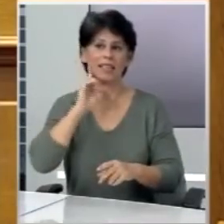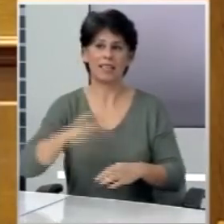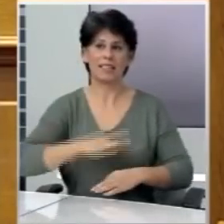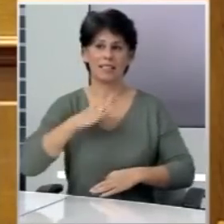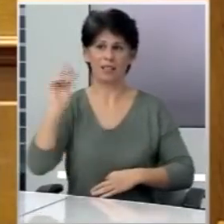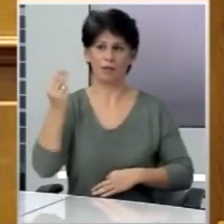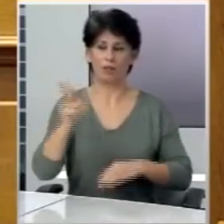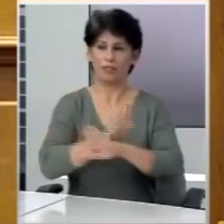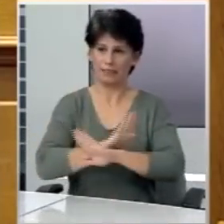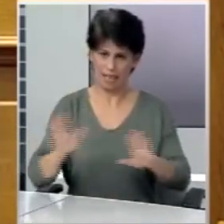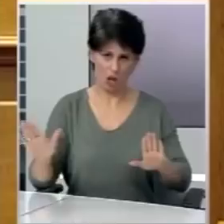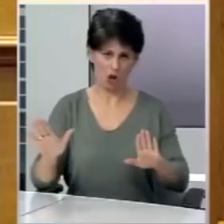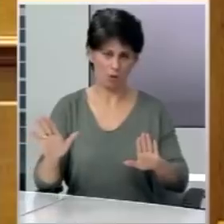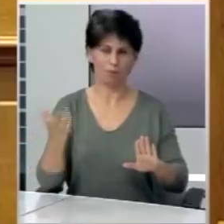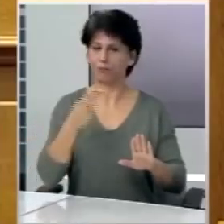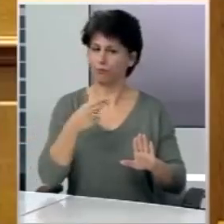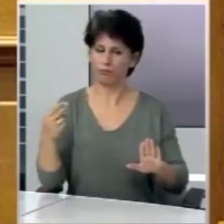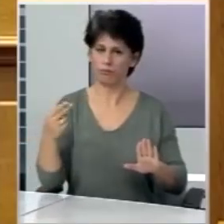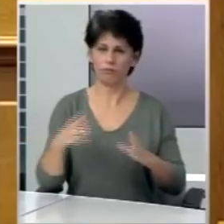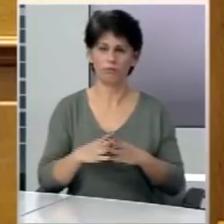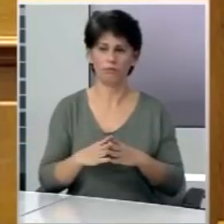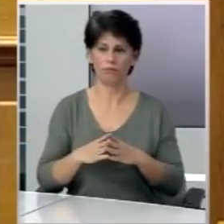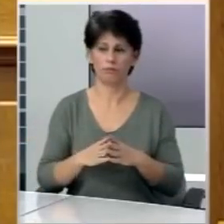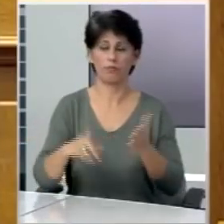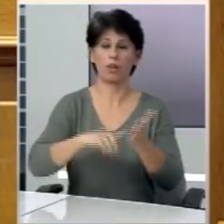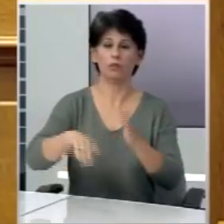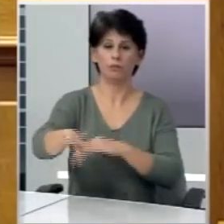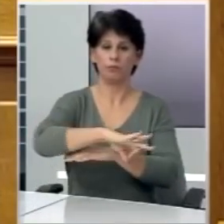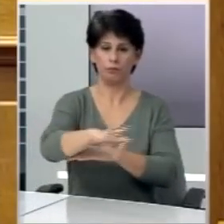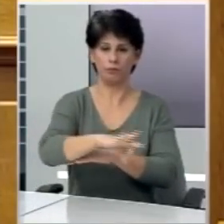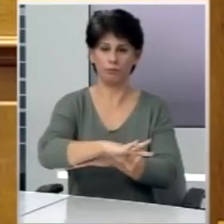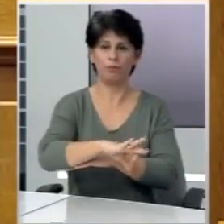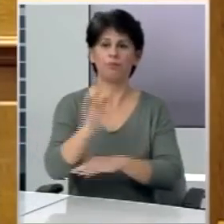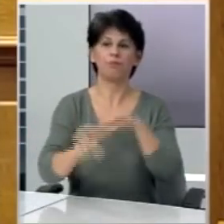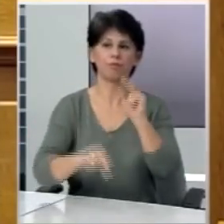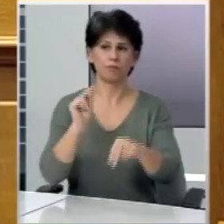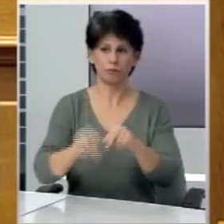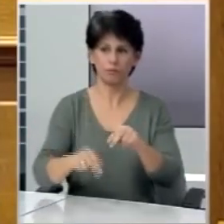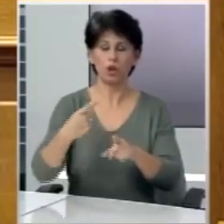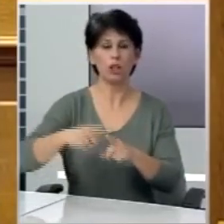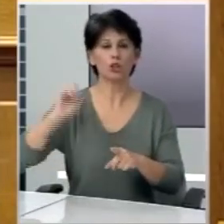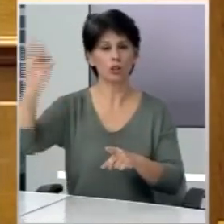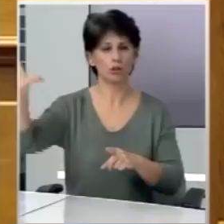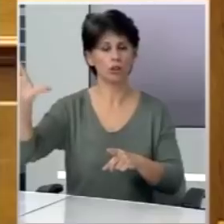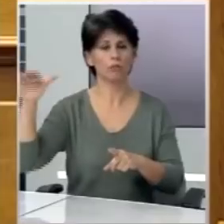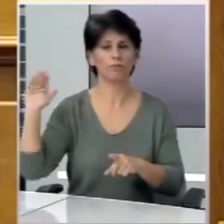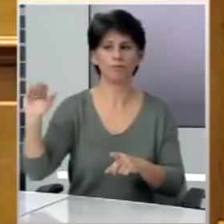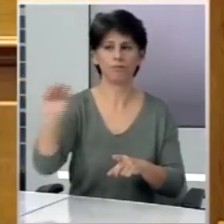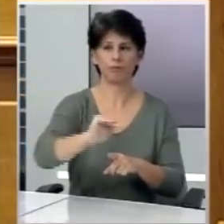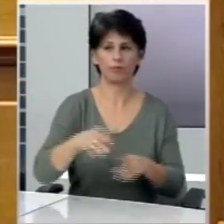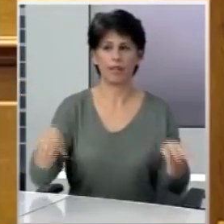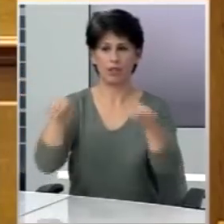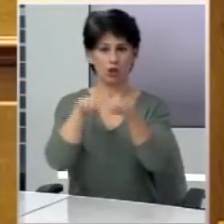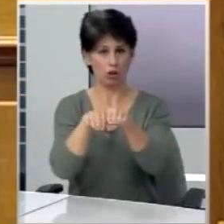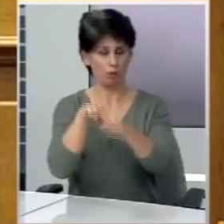βουλευτές, τελειώνω με το εξής. Για το νομοσχέδιο της ψήφου των αποδείμων έγινε επίκλυση της